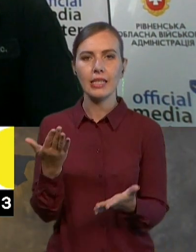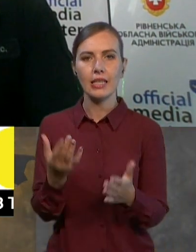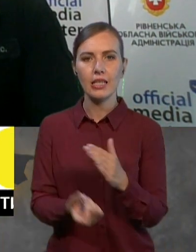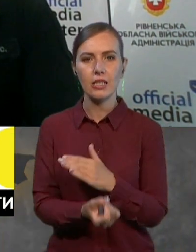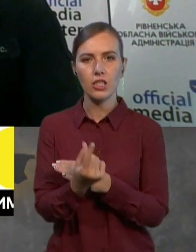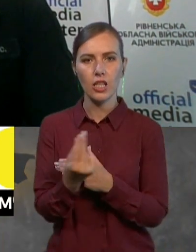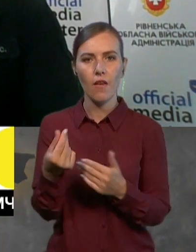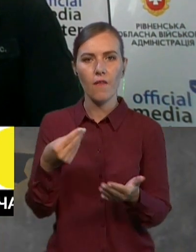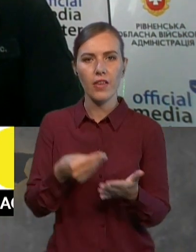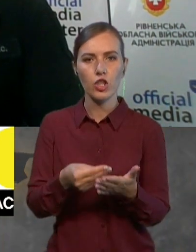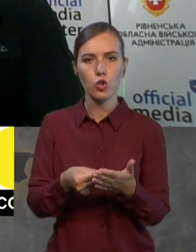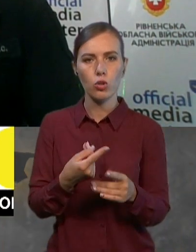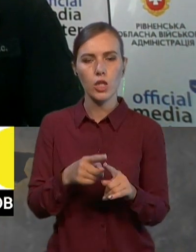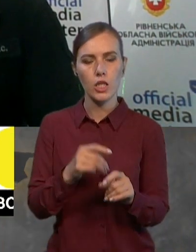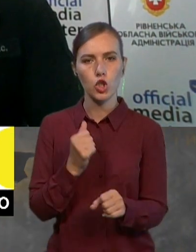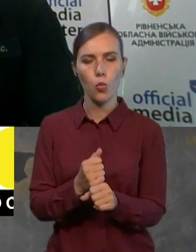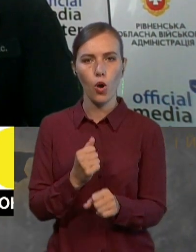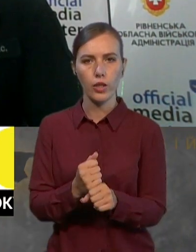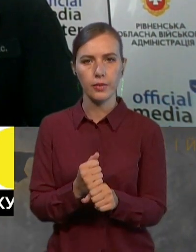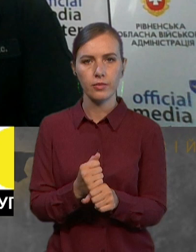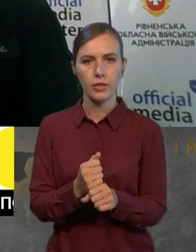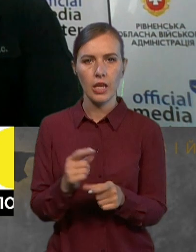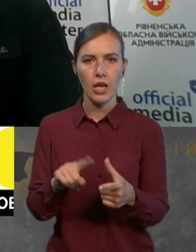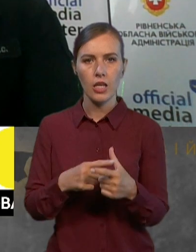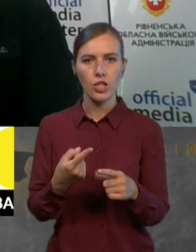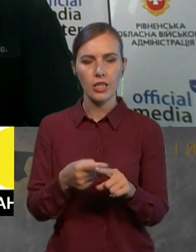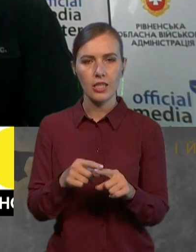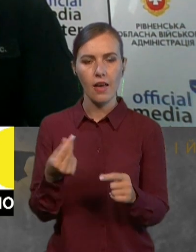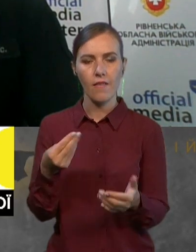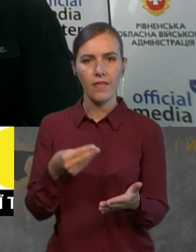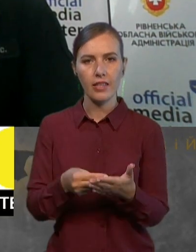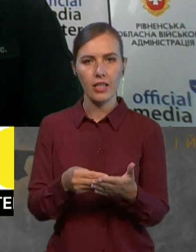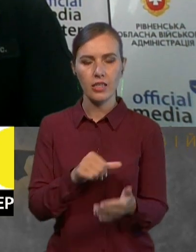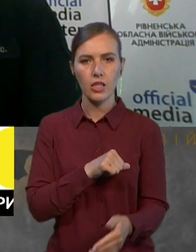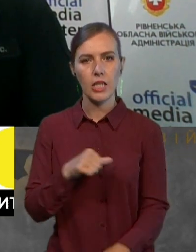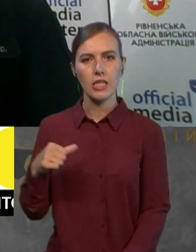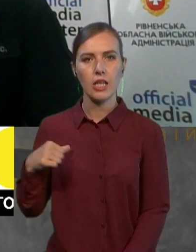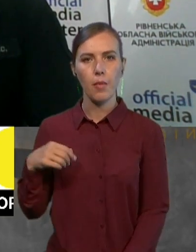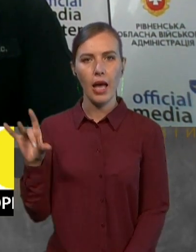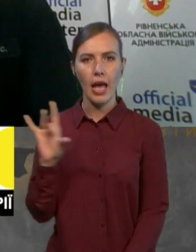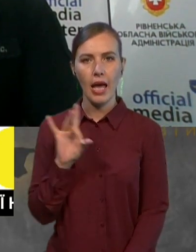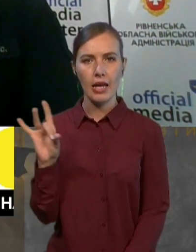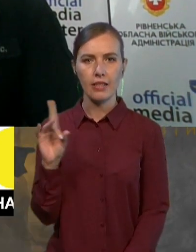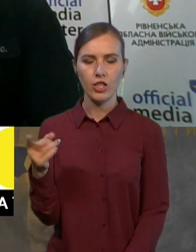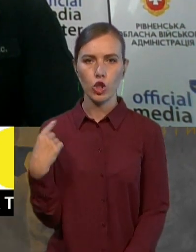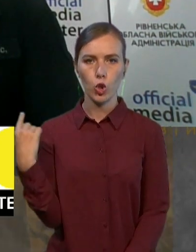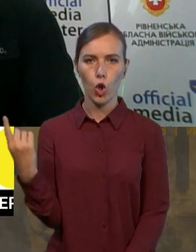фінансують ці роботи? Чи це фінанси саме з Рівненської області?